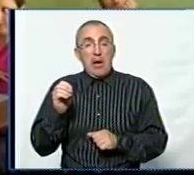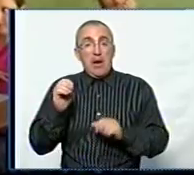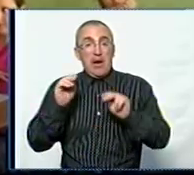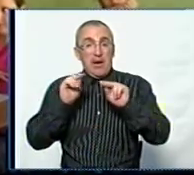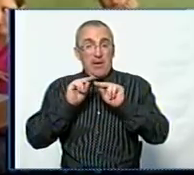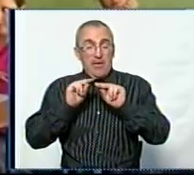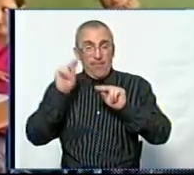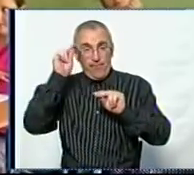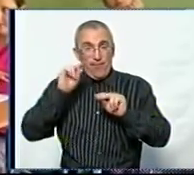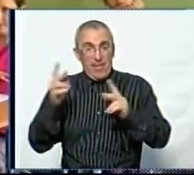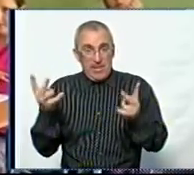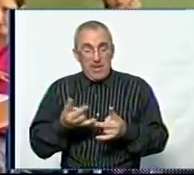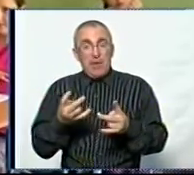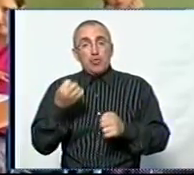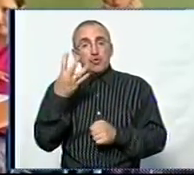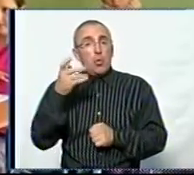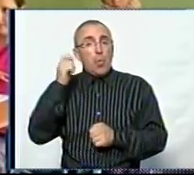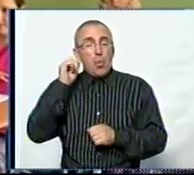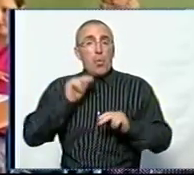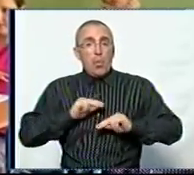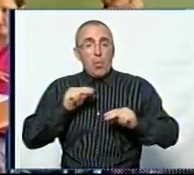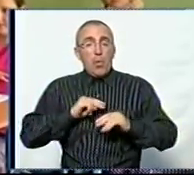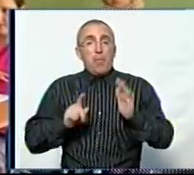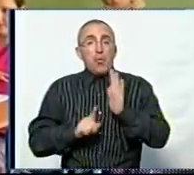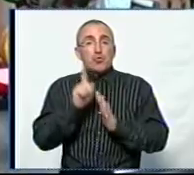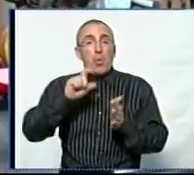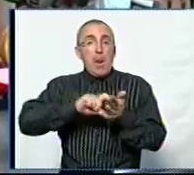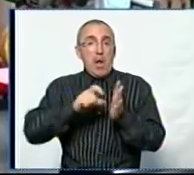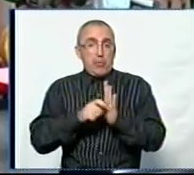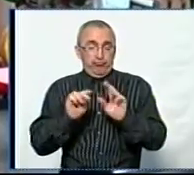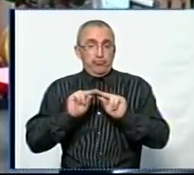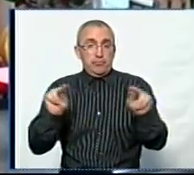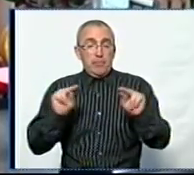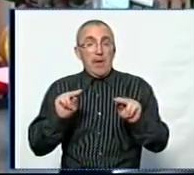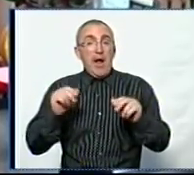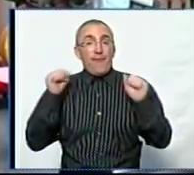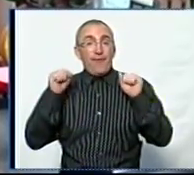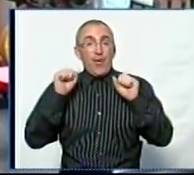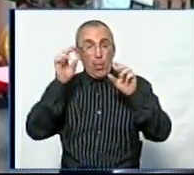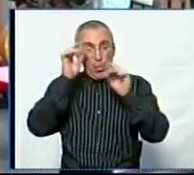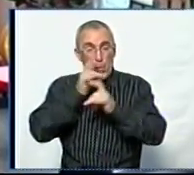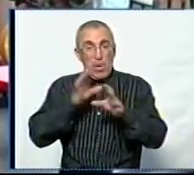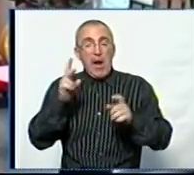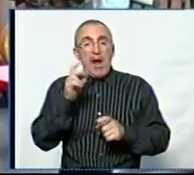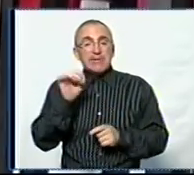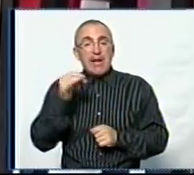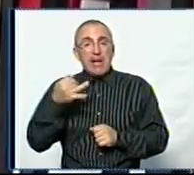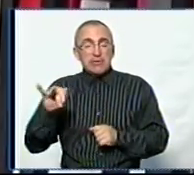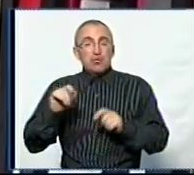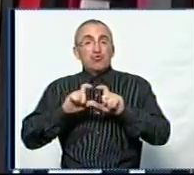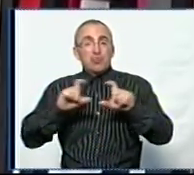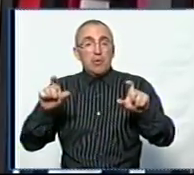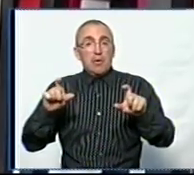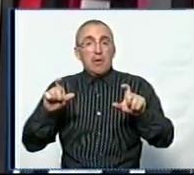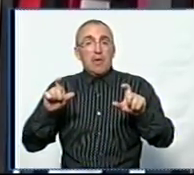необхідністю вже 14 років працюю вчителем початкових класів». Вчителя фізичної культури в Казарнянську школу привозять з